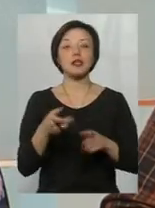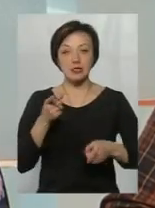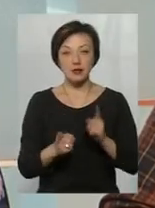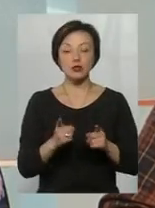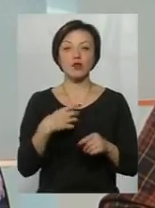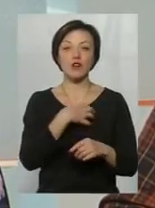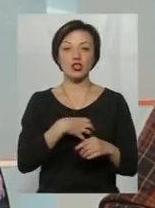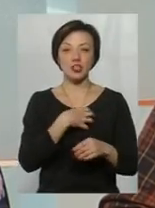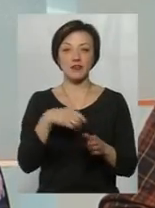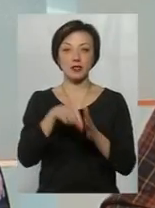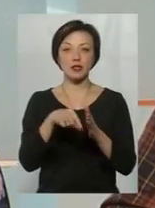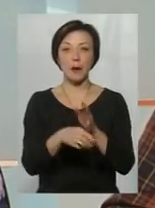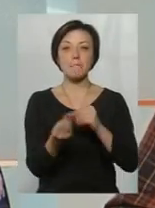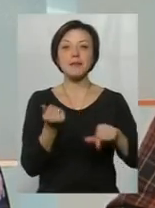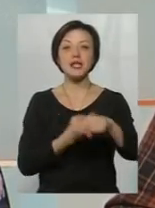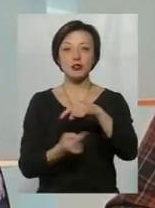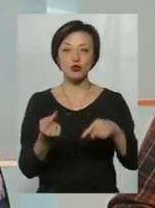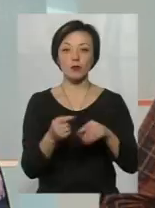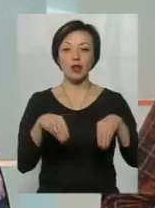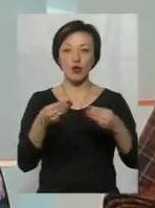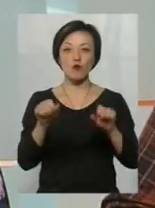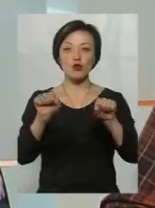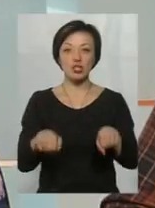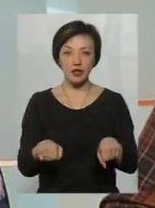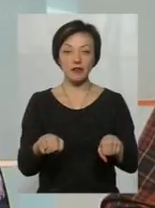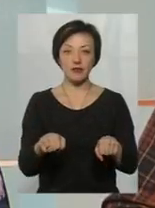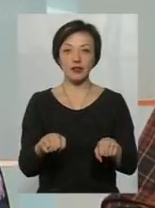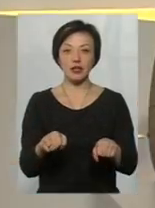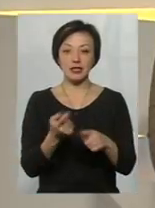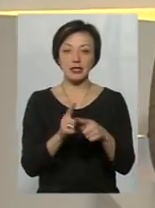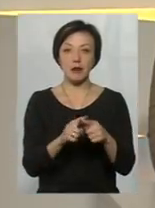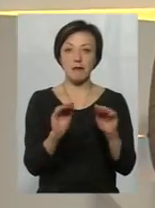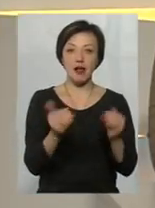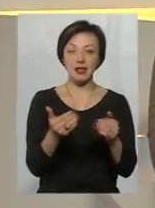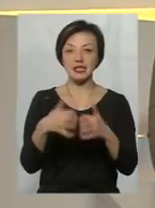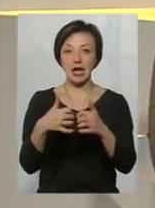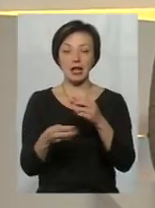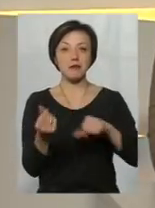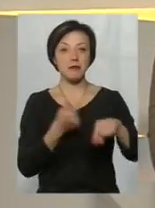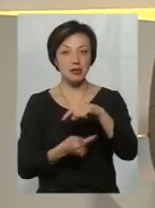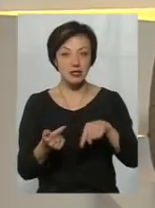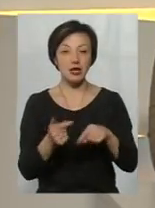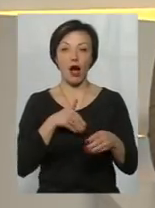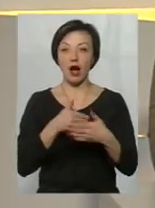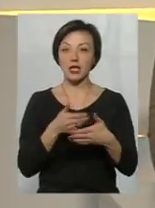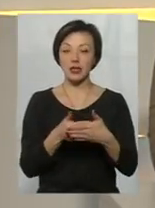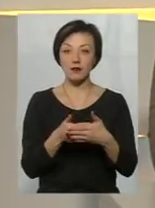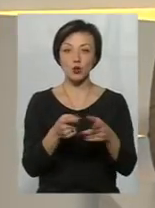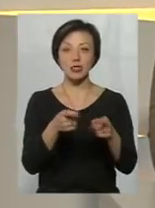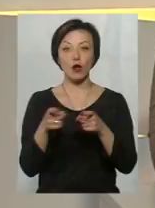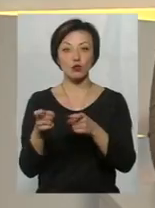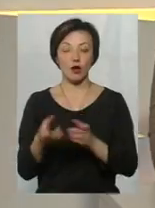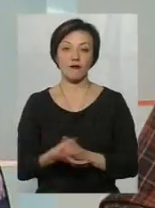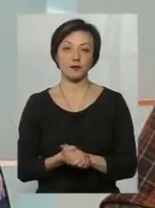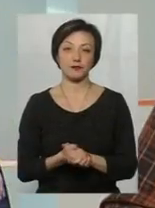дуже важлива роль саме бізнесу, щоб він таку можливість, щоб взагалі існував малий середній бізнес, і активно заучав.